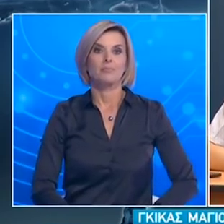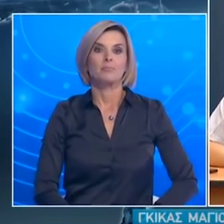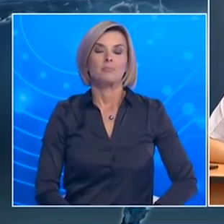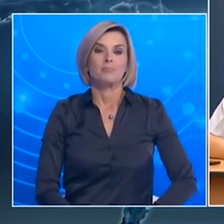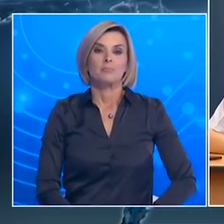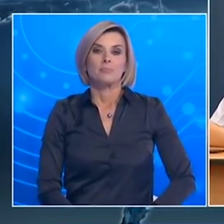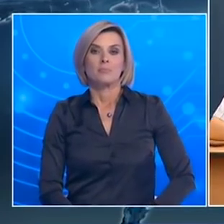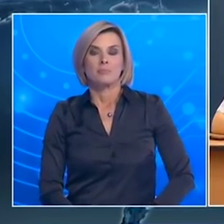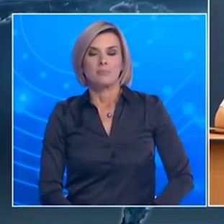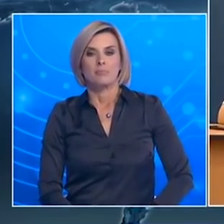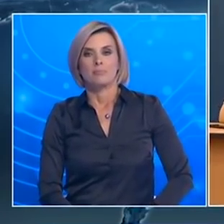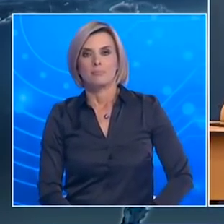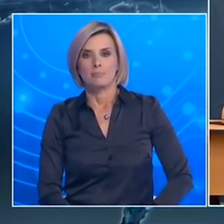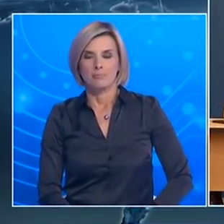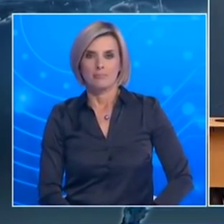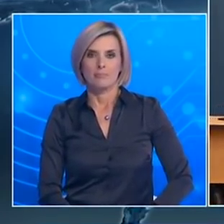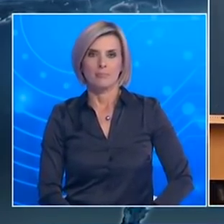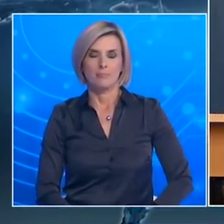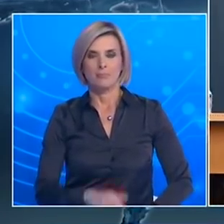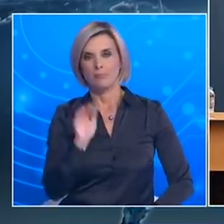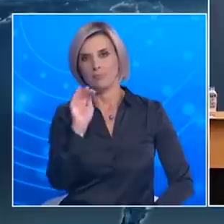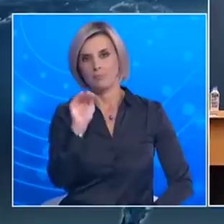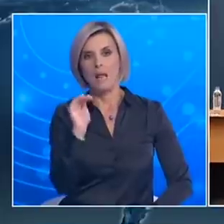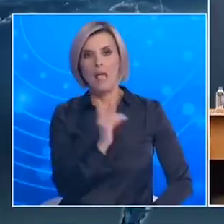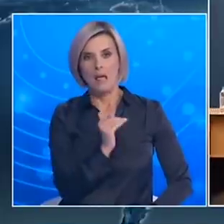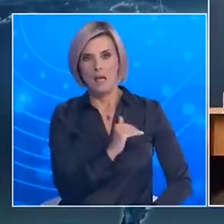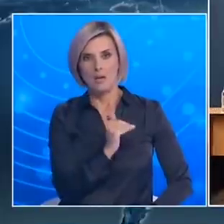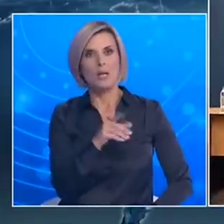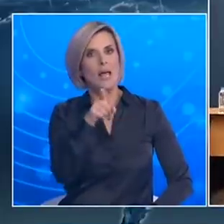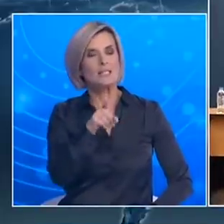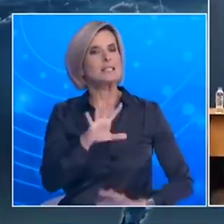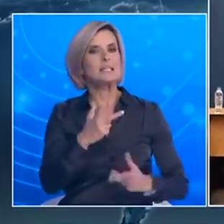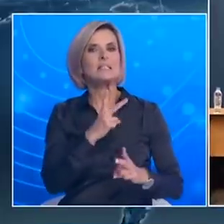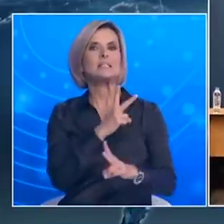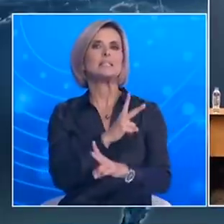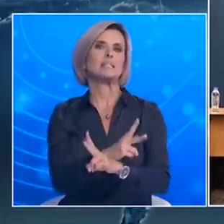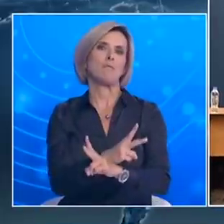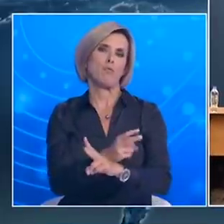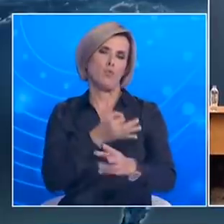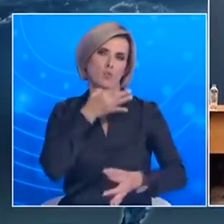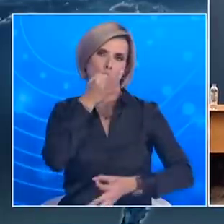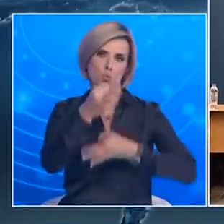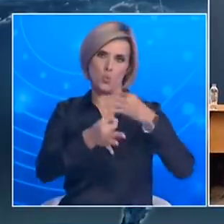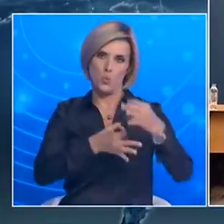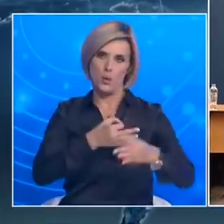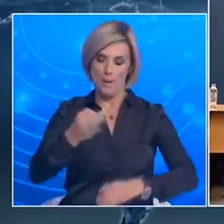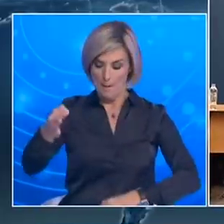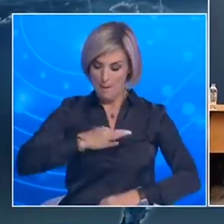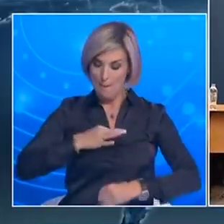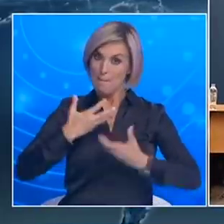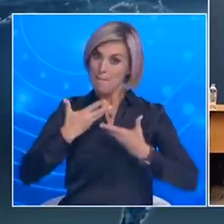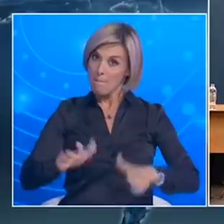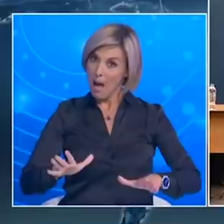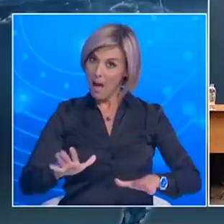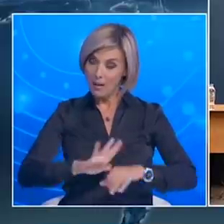Καλησπέρα και ευχαριστώ Κύριε Μαριορκίνη Ποιες συμβουλές δίνετε σε όσους έχουν περάσει τον κορονα ή ως το παρελθόν